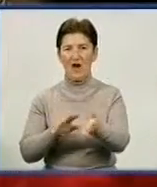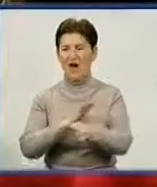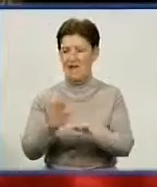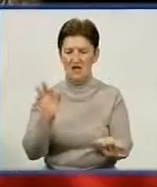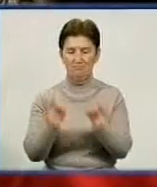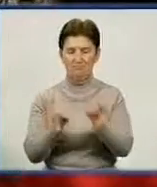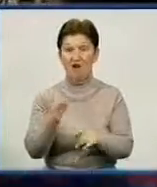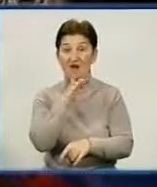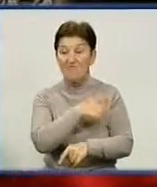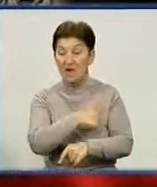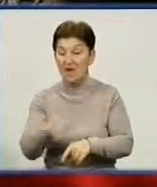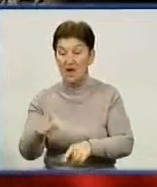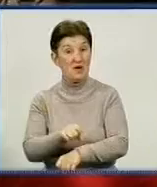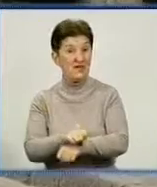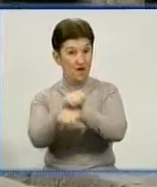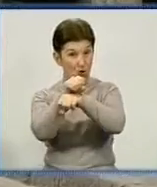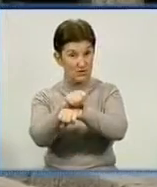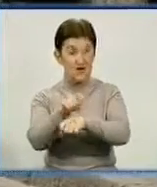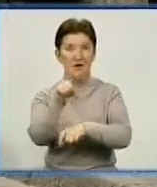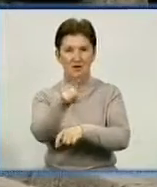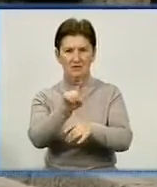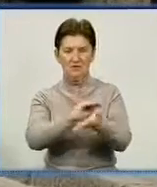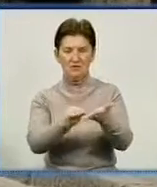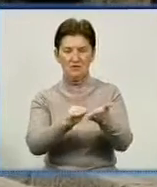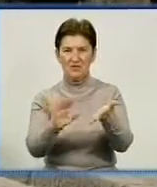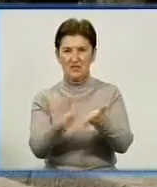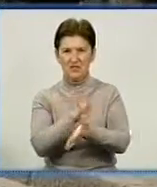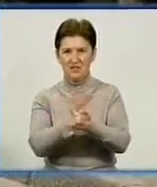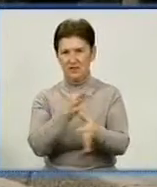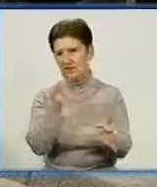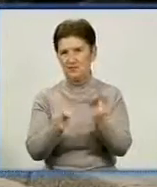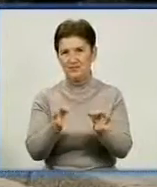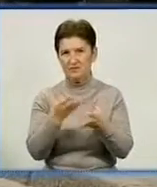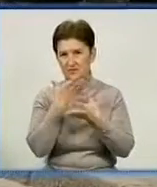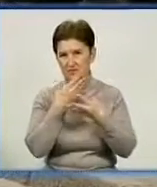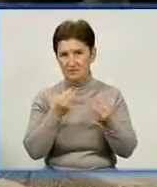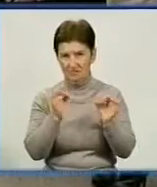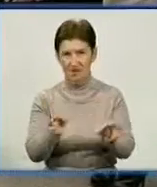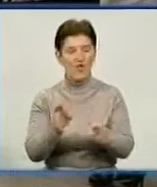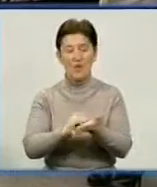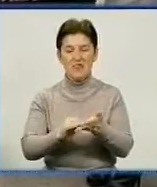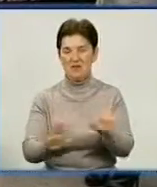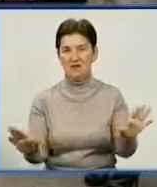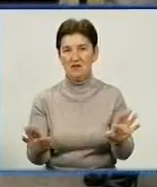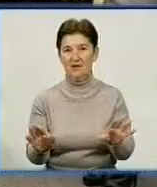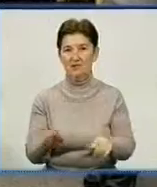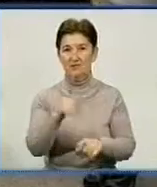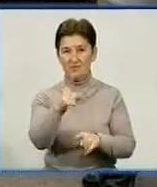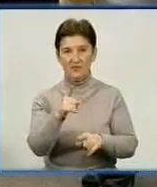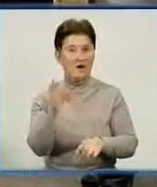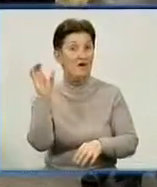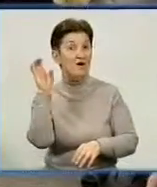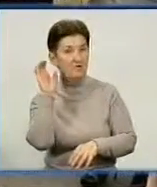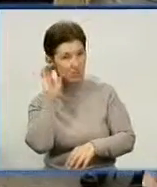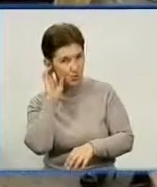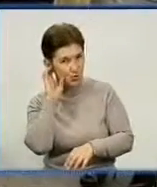газеті під час Революції Гідності. Тому планують створити комісію, яка й перевірить достовірність опублікованих матеріалів. Валентина Бажана активістів вислухала і